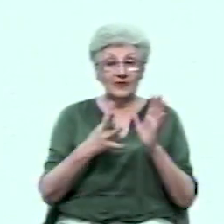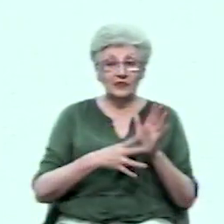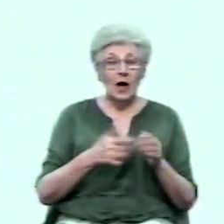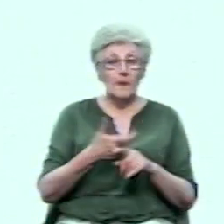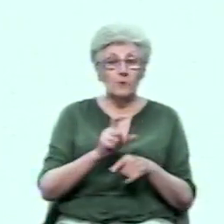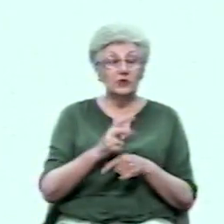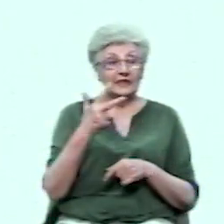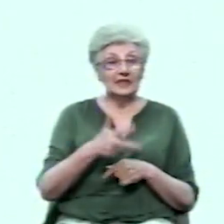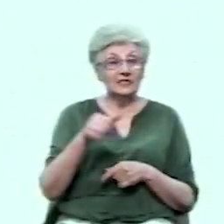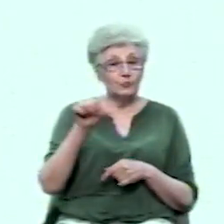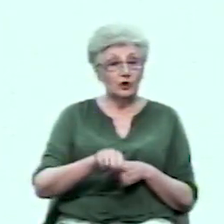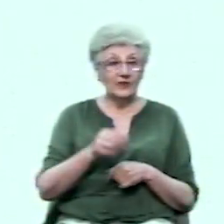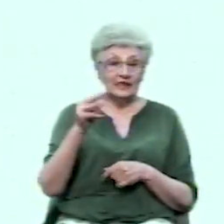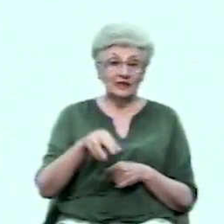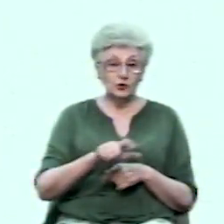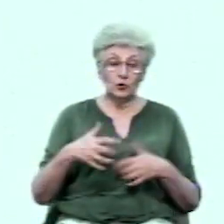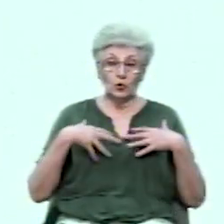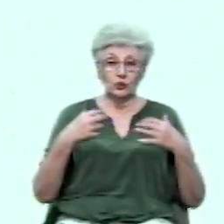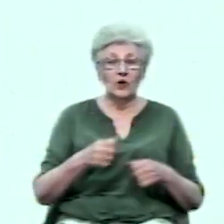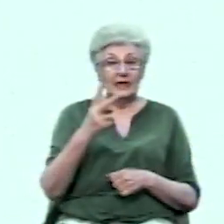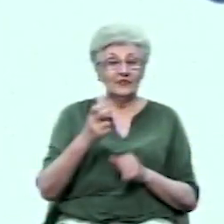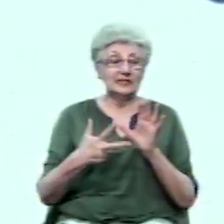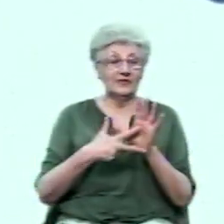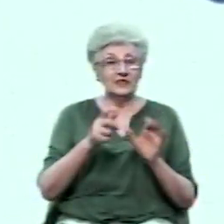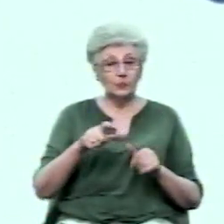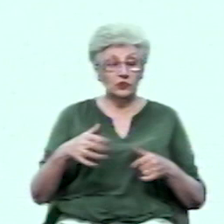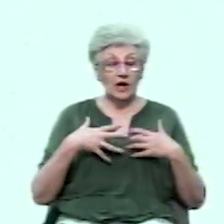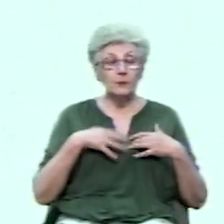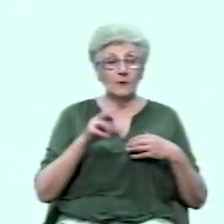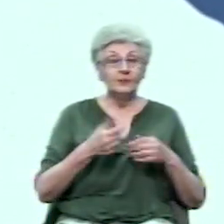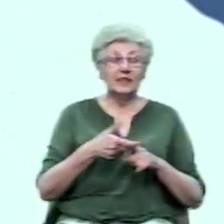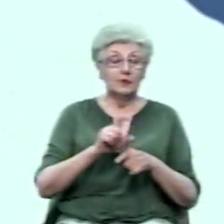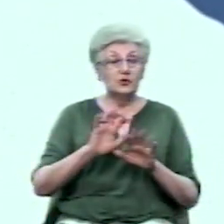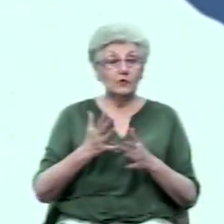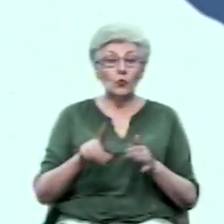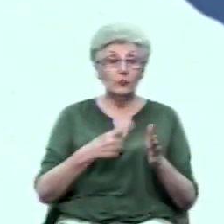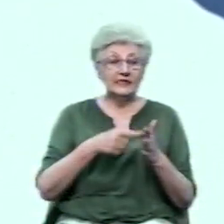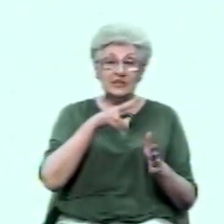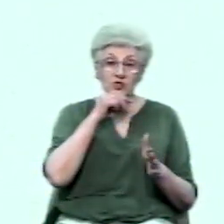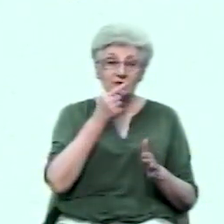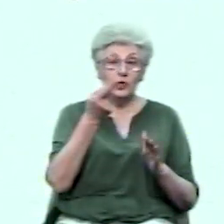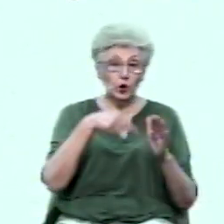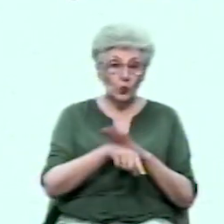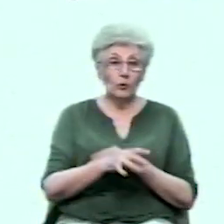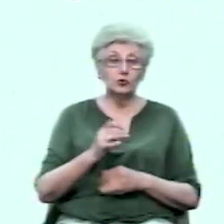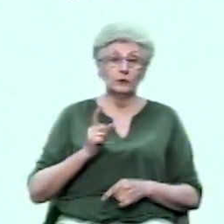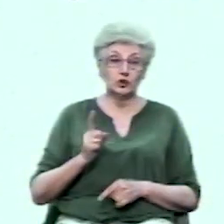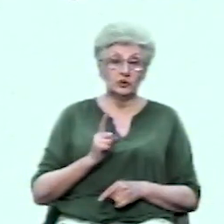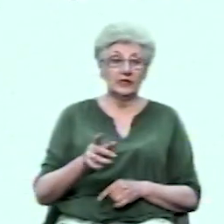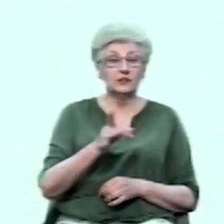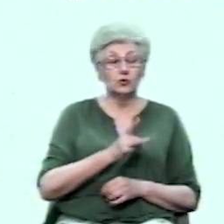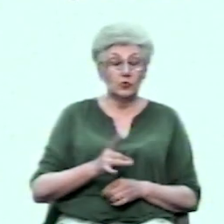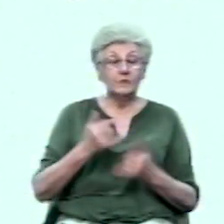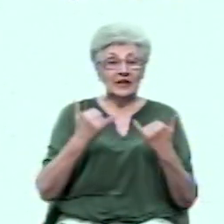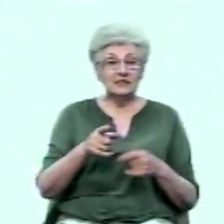,5 тисячі людей одужали, 208 померли. Найбільше випадки у місті Чернівці, а також у Глибоцькому та Сторженецькому районах.